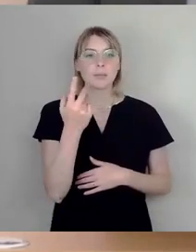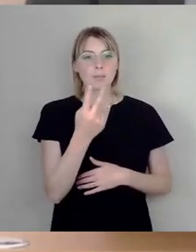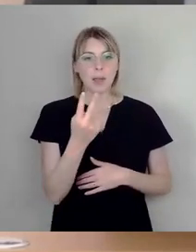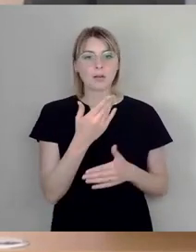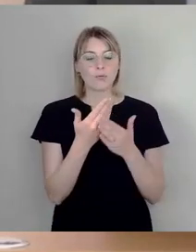Und wir wurden jetzt...